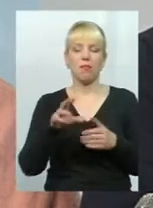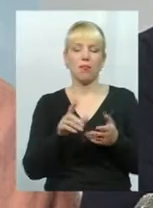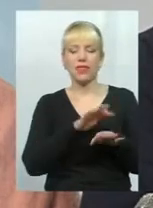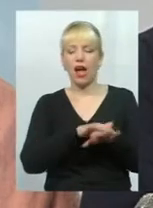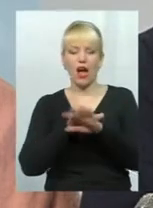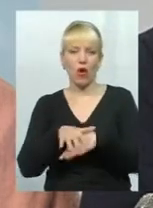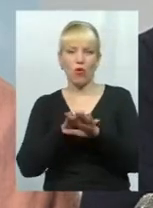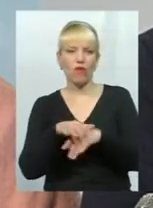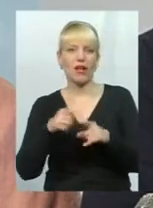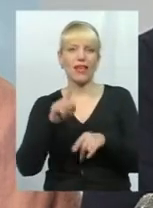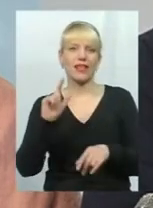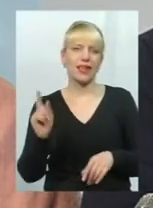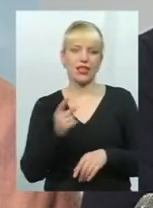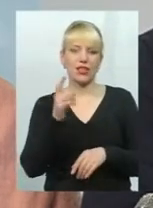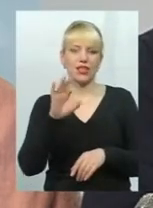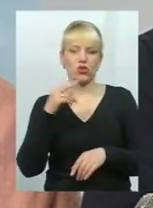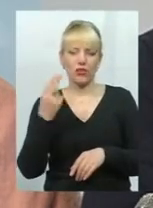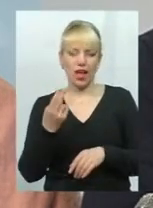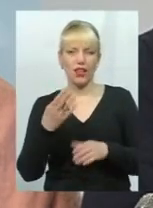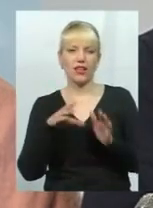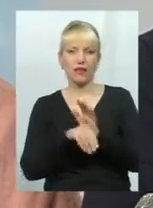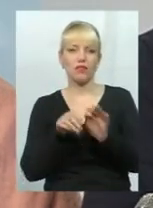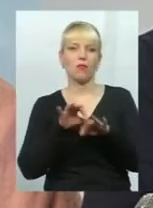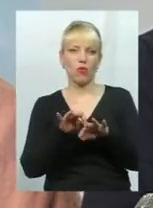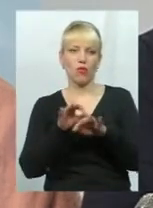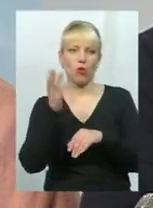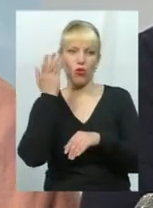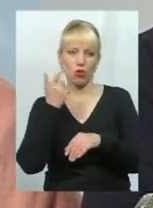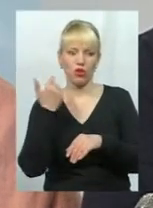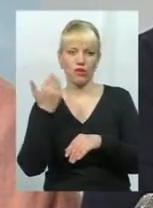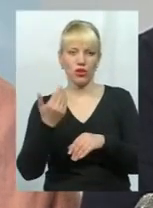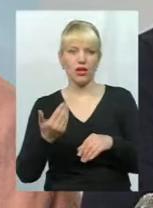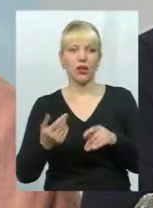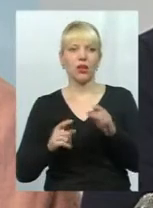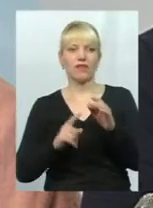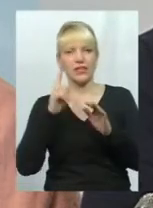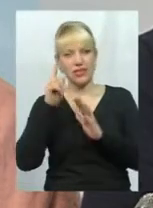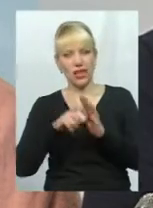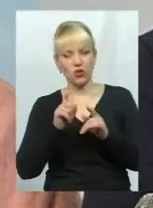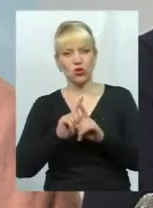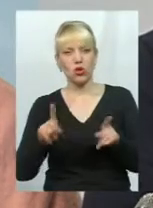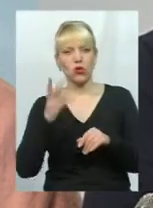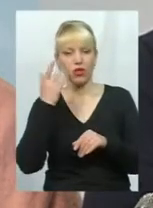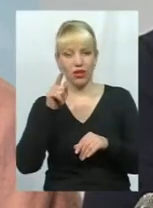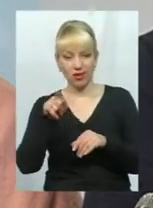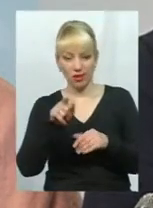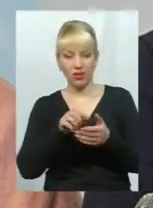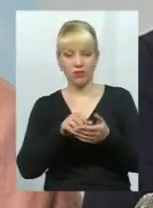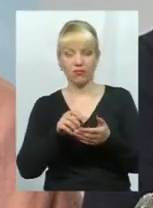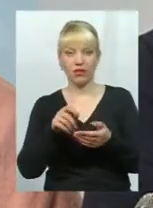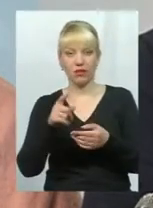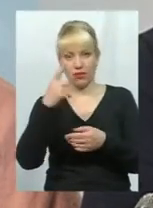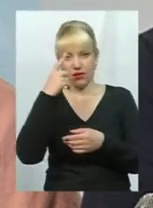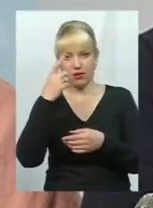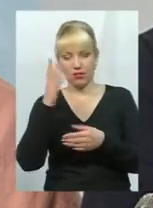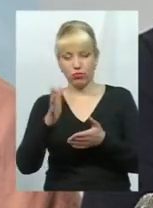єдиного соціального внеску їм проводиться, і рано чи пізно, коли вони визнають особливості, що їм проводиться нарахування, і вони прийдуть в податкову